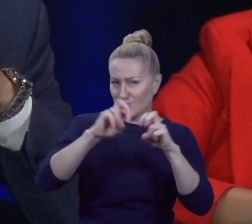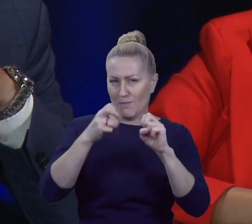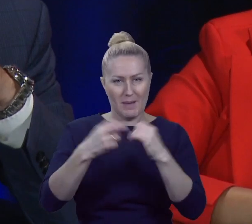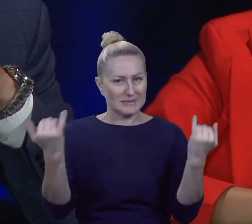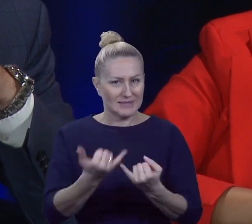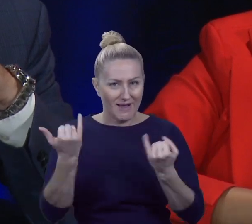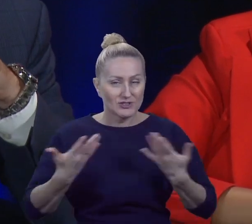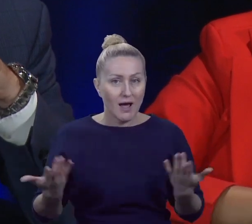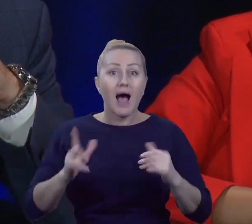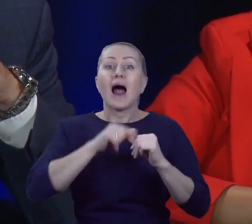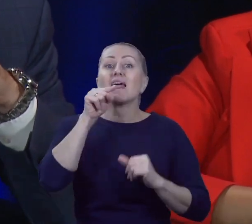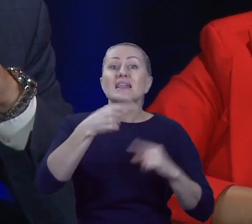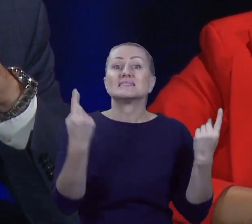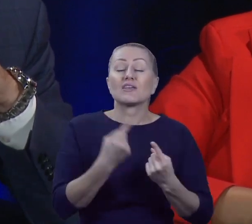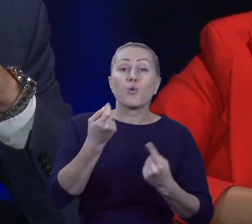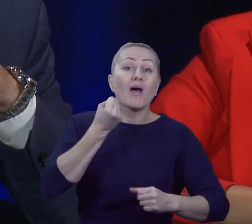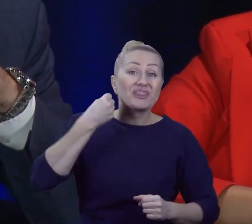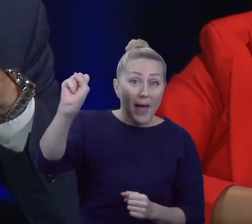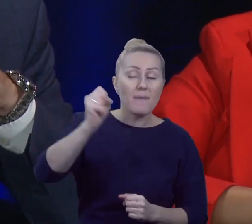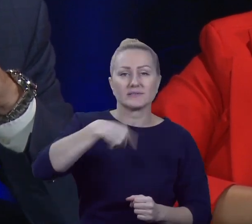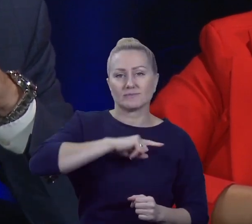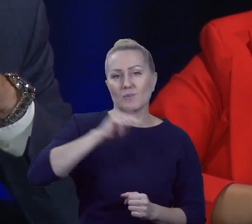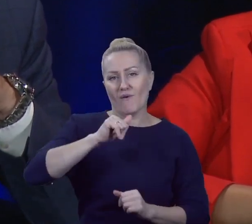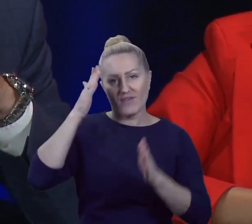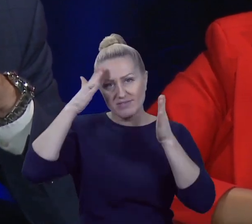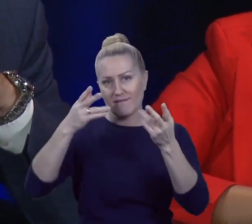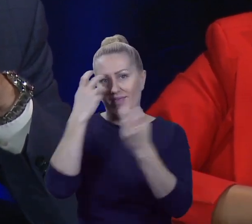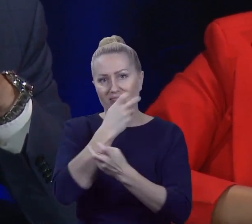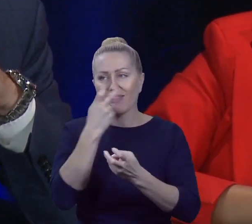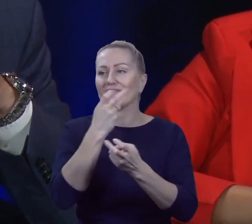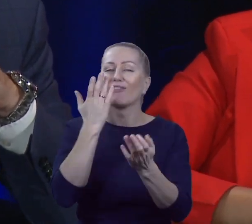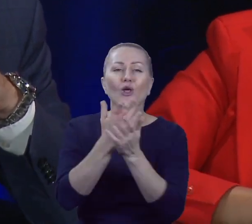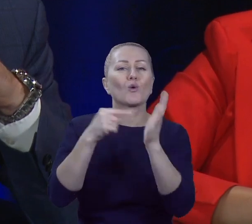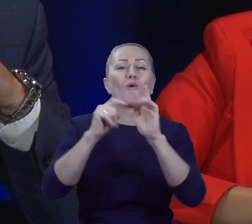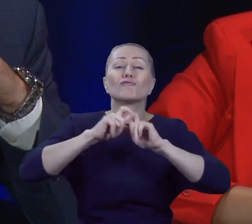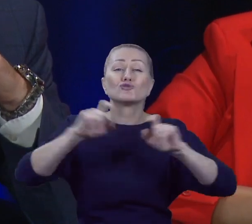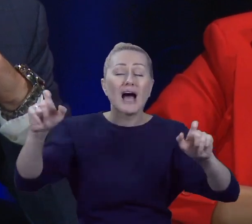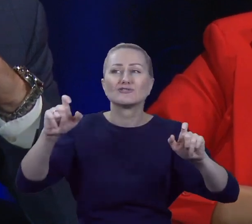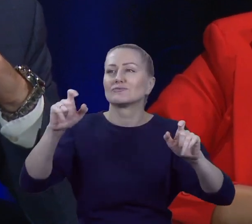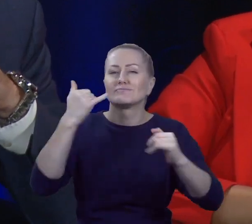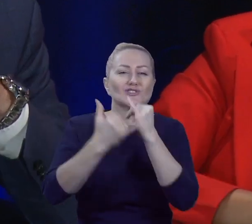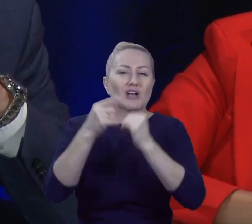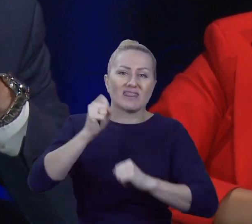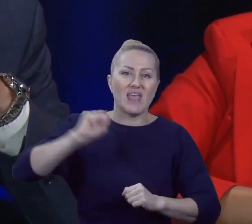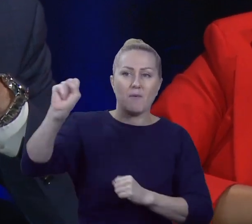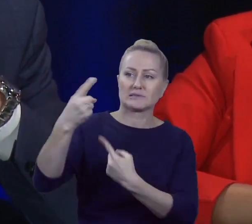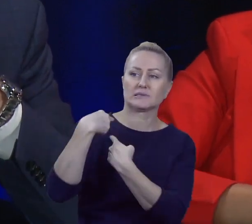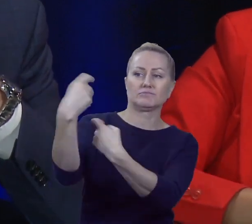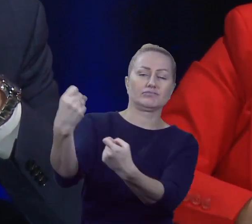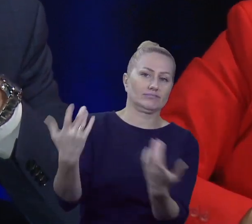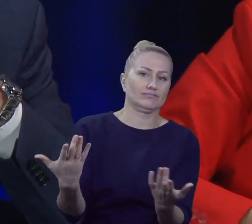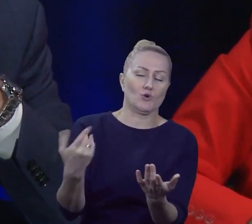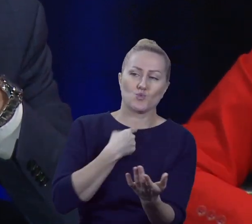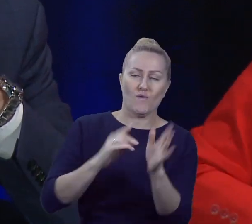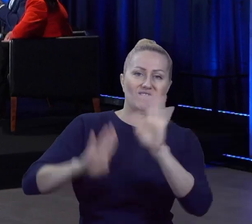takiej sytuacji demokracją powinniśmy się interesować w momentach, w których demokracja nas wzywa. Panie prezydencie, jest